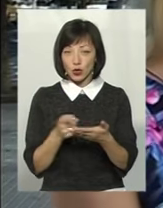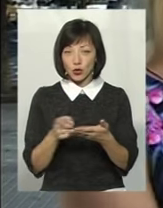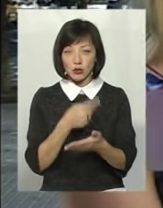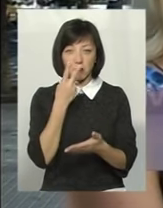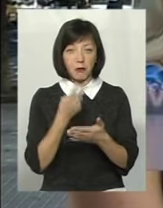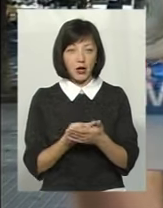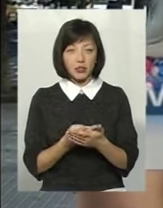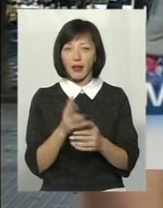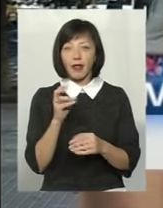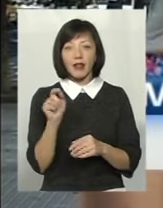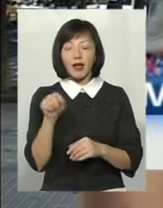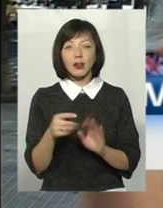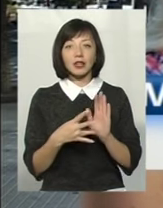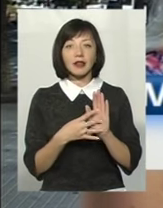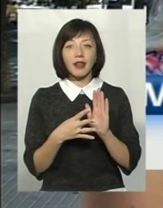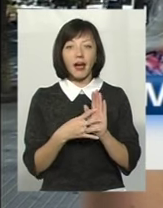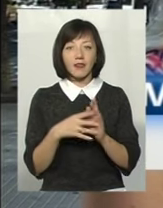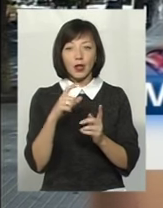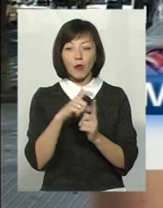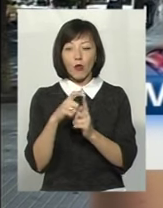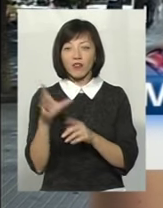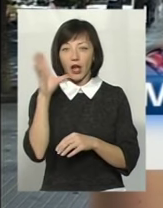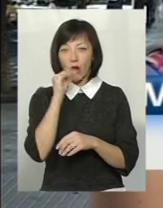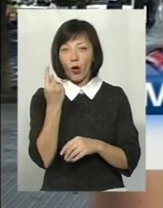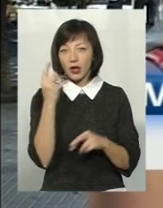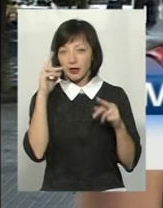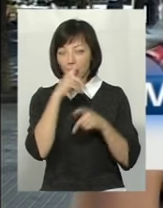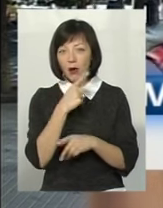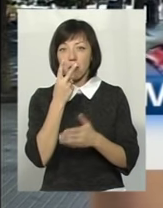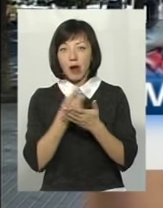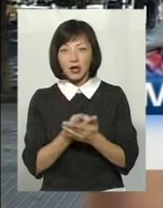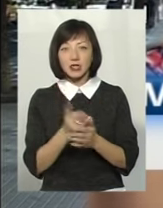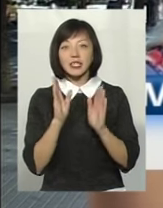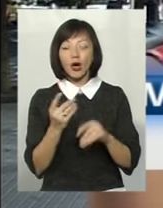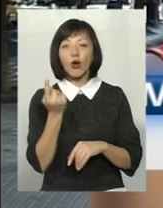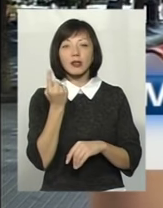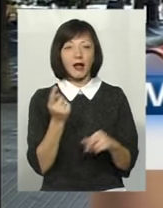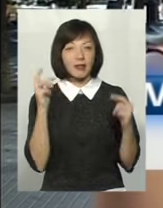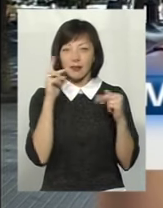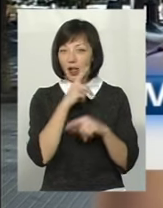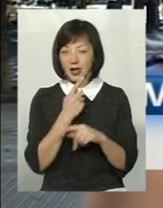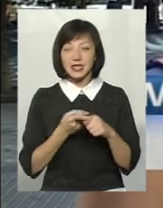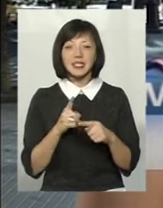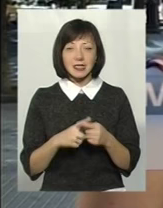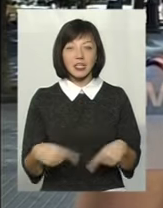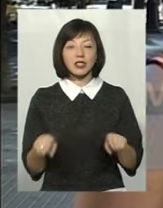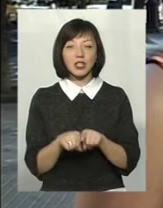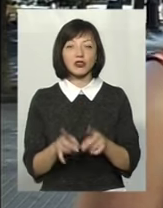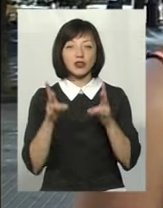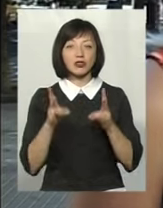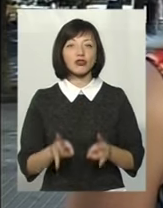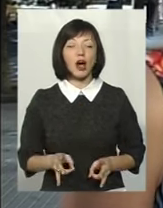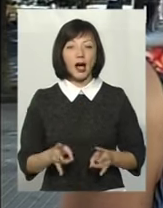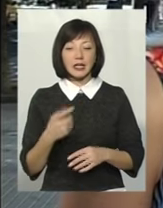не те, що їй дев'ять буквок вдалося, а одна не вдалася. Вона бачить, що їй лише одна не вдалася. І це вже теж страждає її